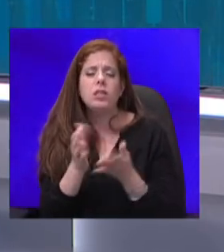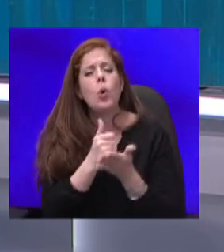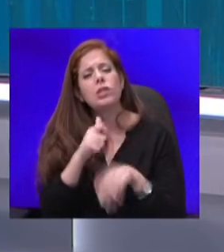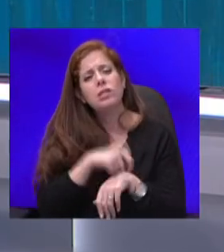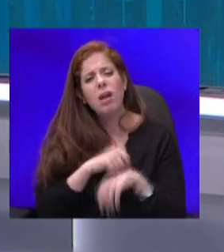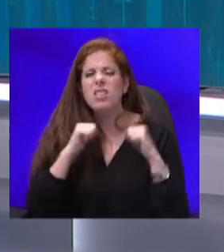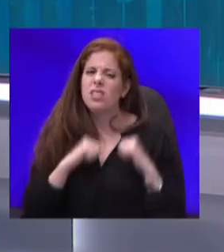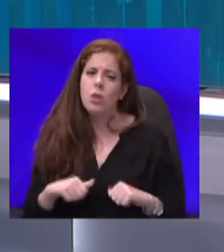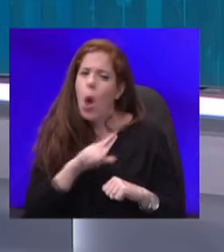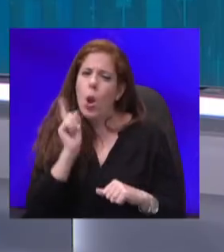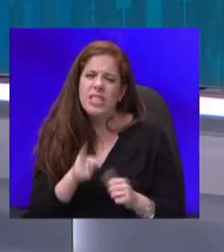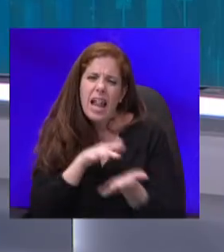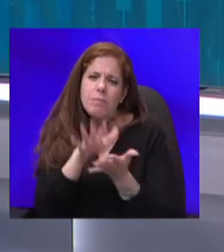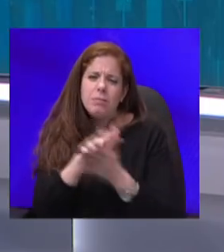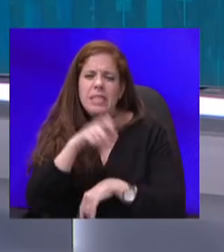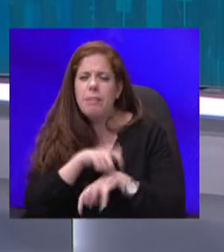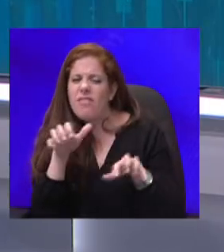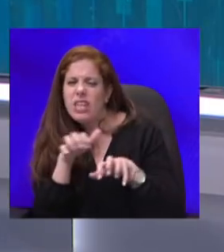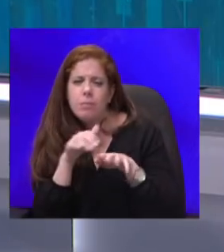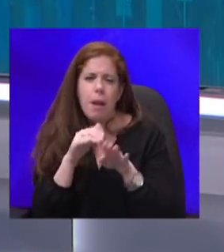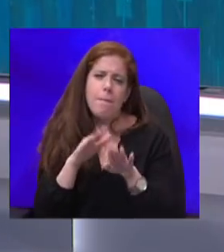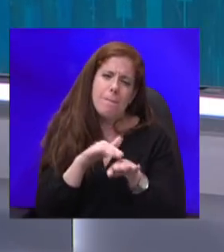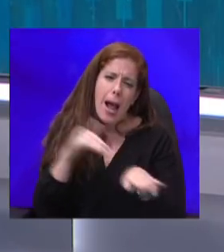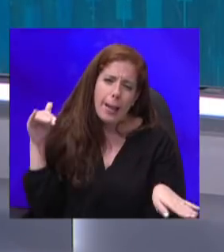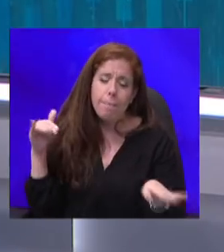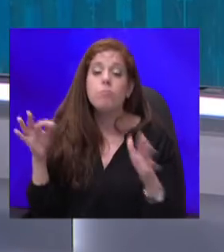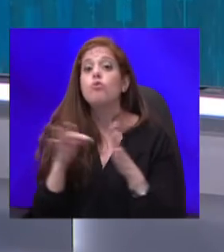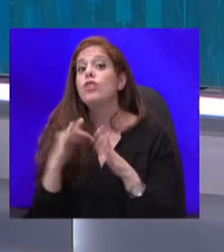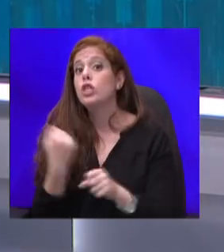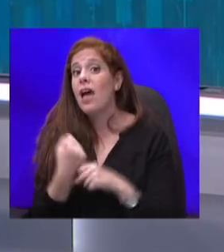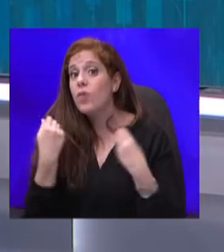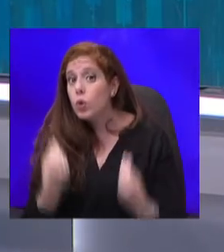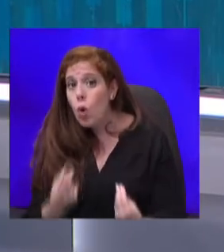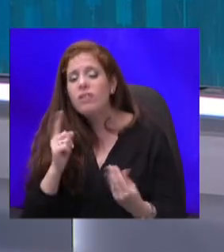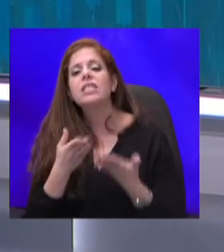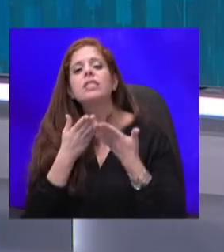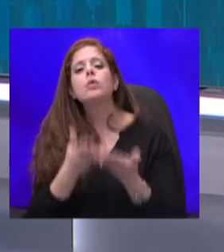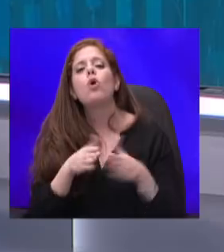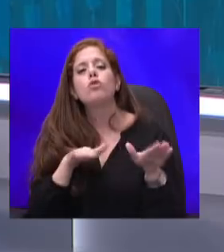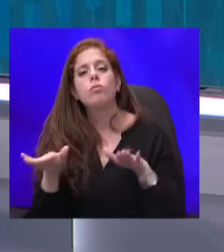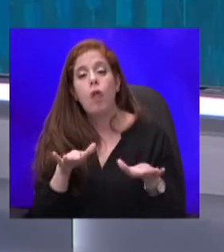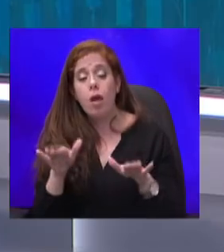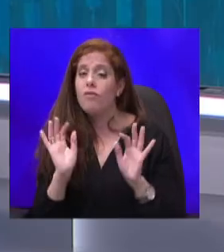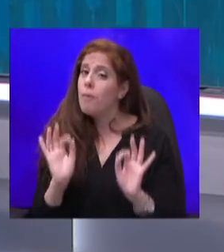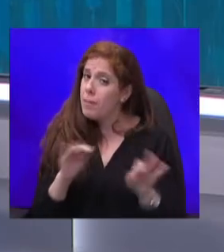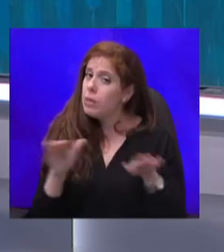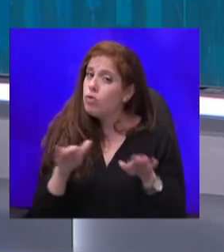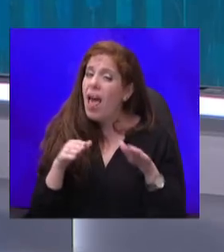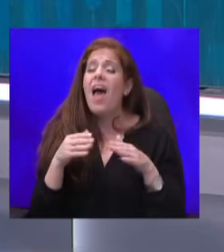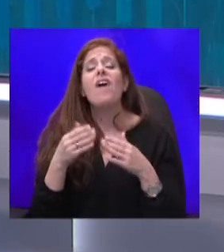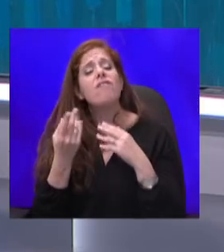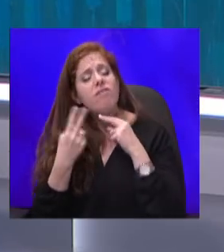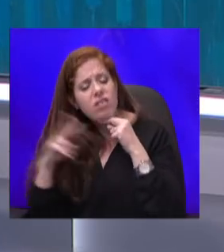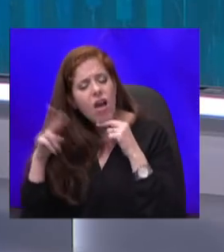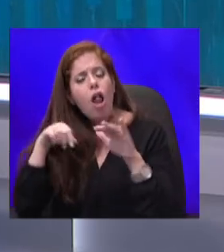ועצבים על פקקים. בשביל שזה יעבוד טוב, צריך סיוע ממשלתי. ואכן, הממשלה הבטיחה להשקיע 300 מיליון שקלים לפיתוח